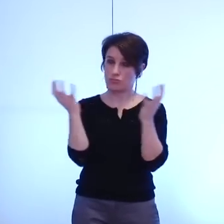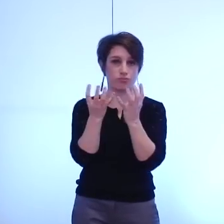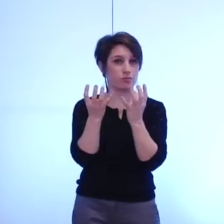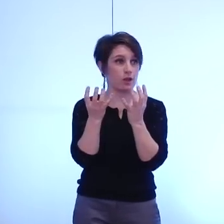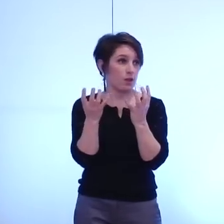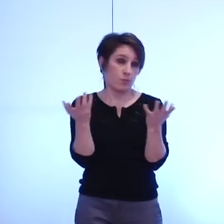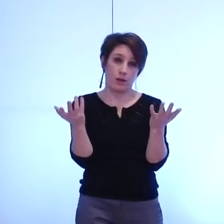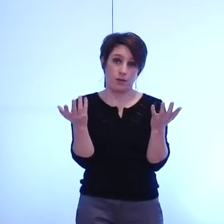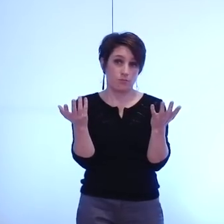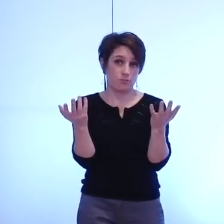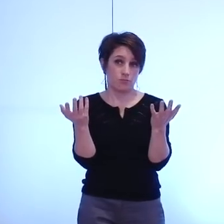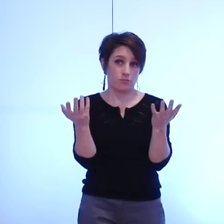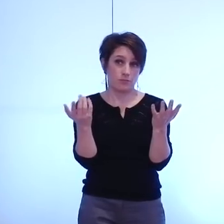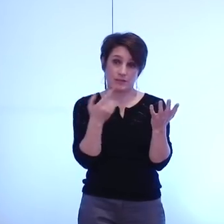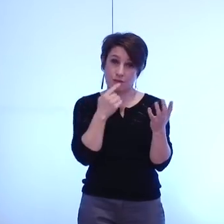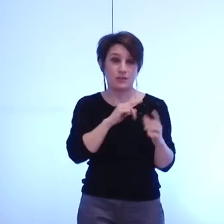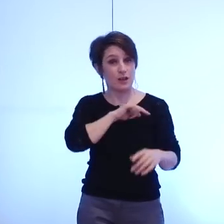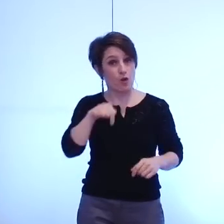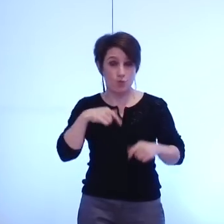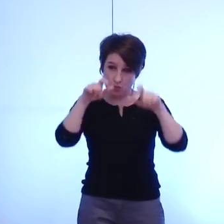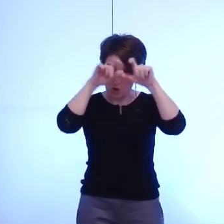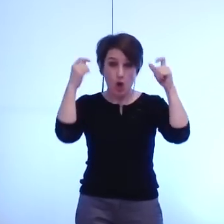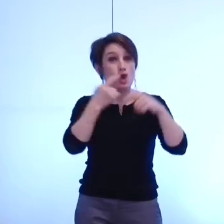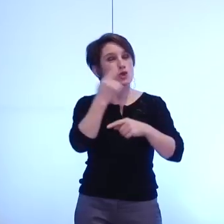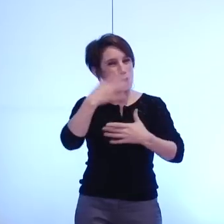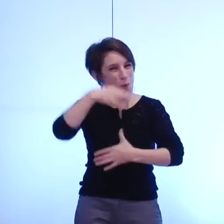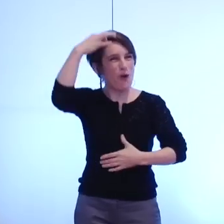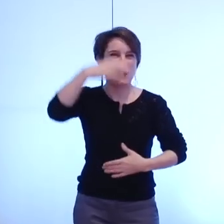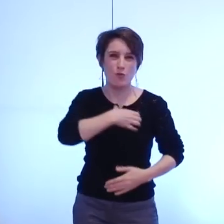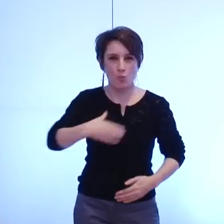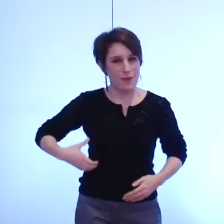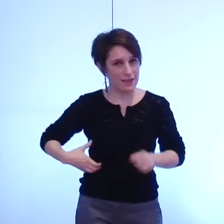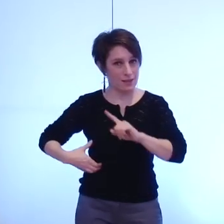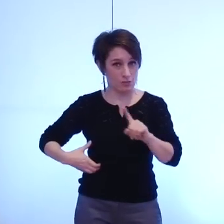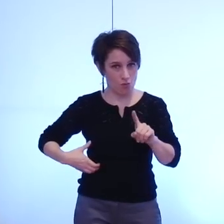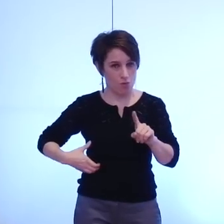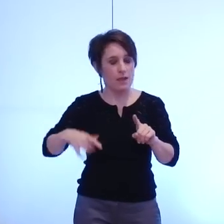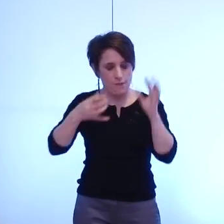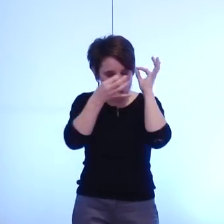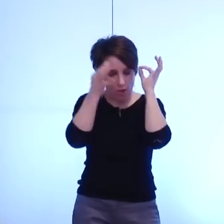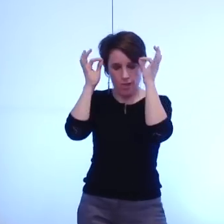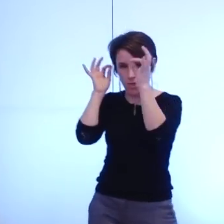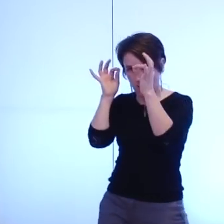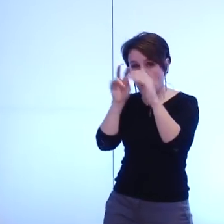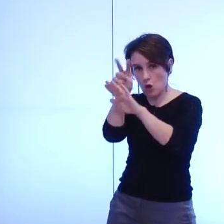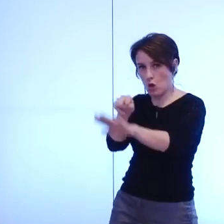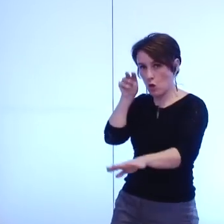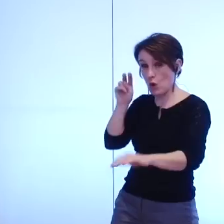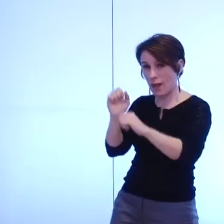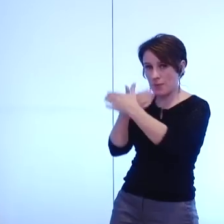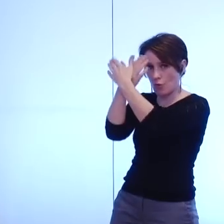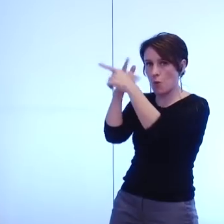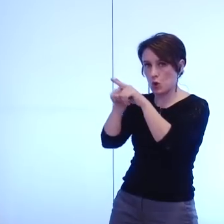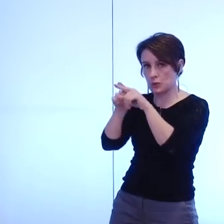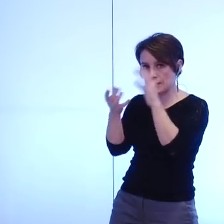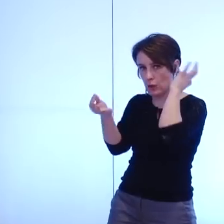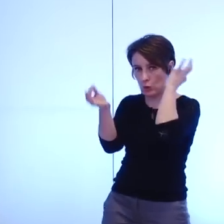serons plus seulement des élus communaux mais aussi avec un regard intercommunal et métropolitain